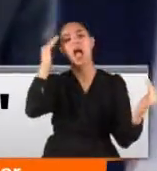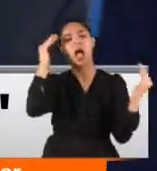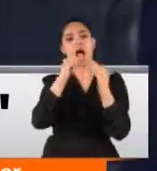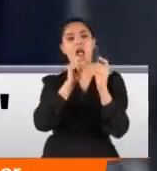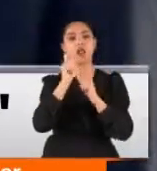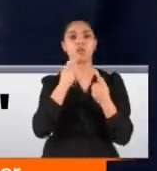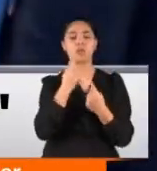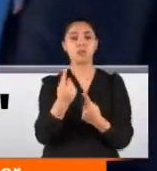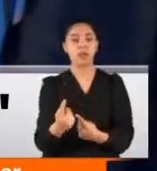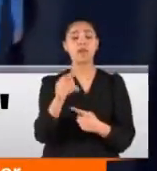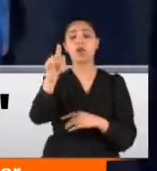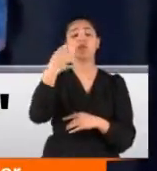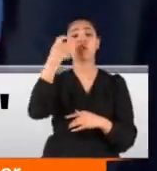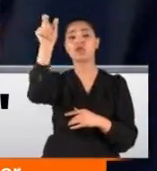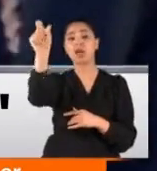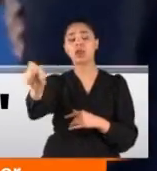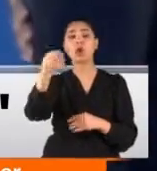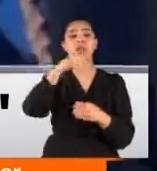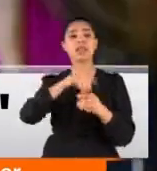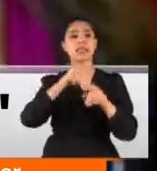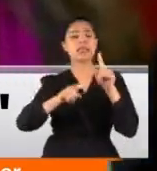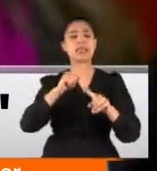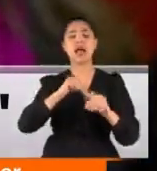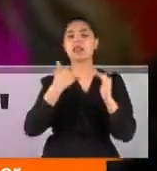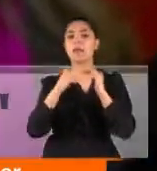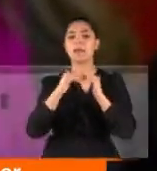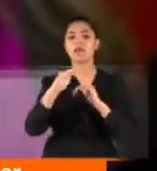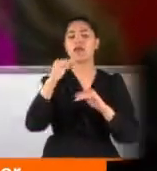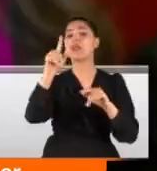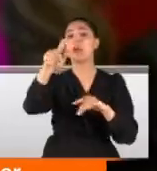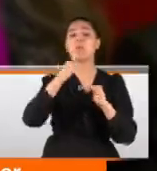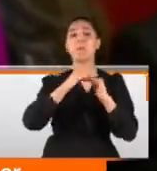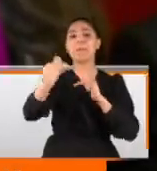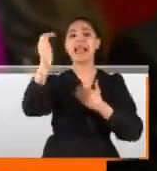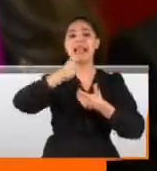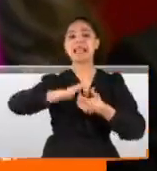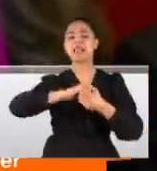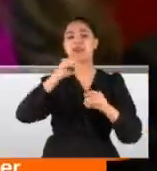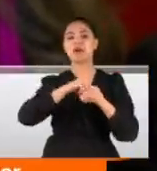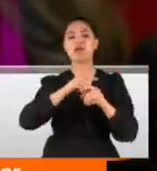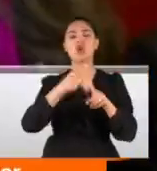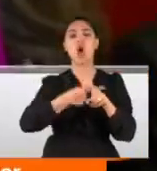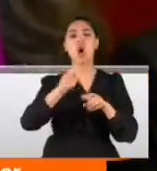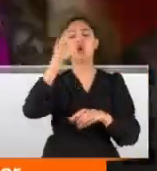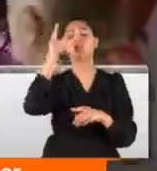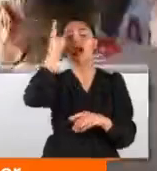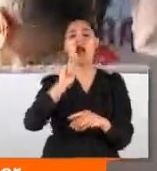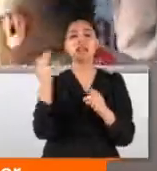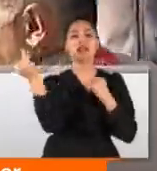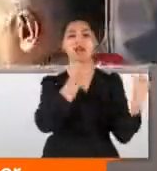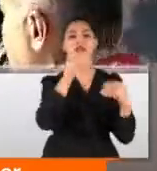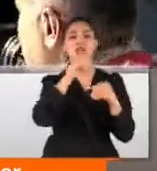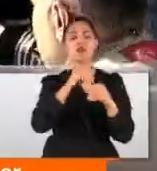çizdi. Erdoğan iç siyaset mesajlarını ise Millet İttifakı'nda yaşanan ortak aday tartışmaları üzerinden verdi.